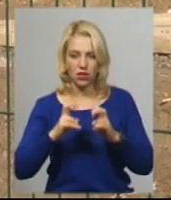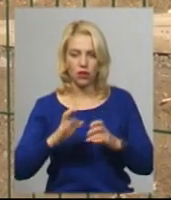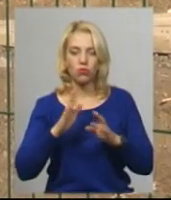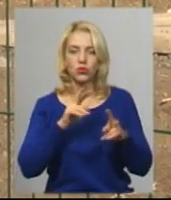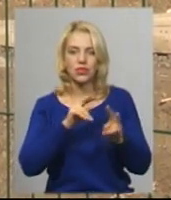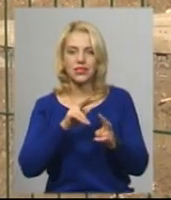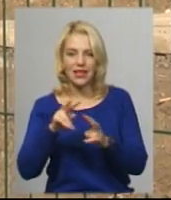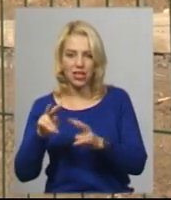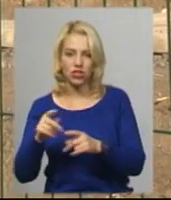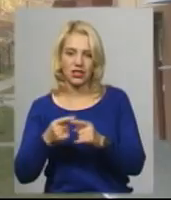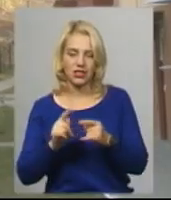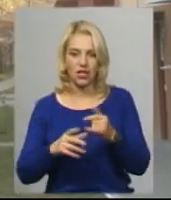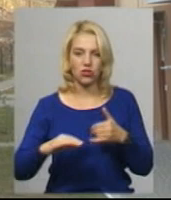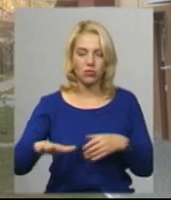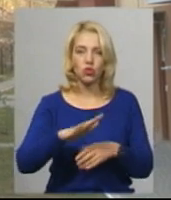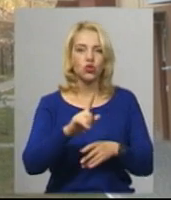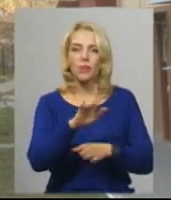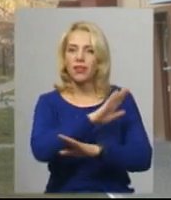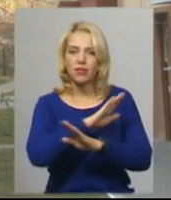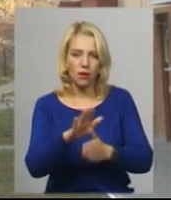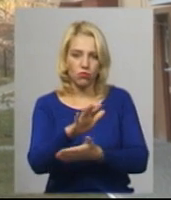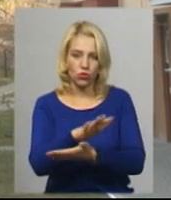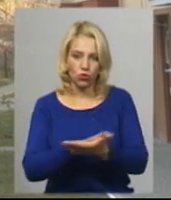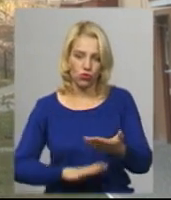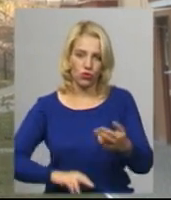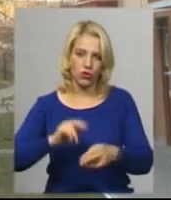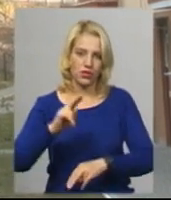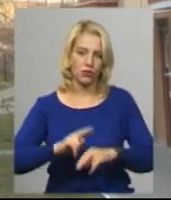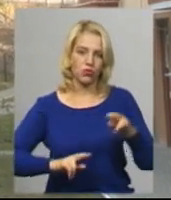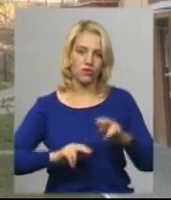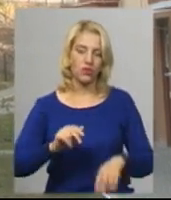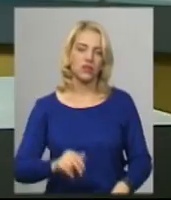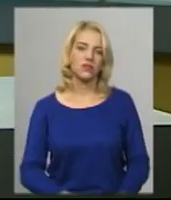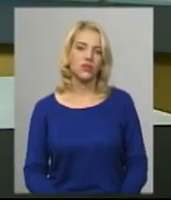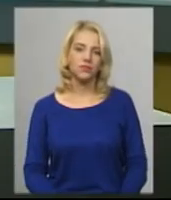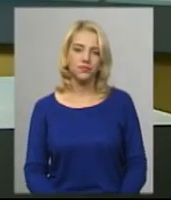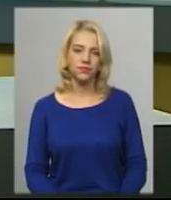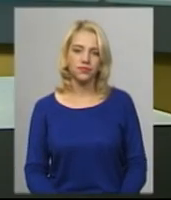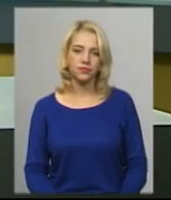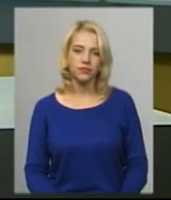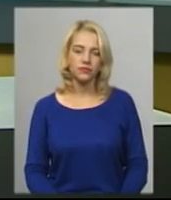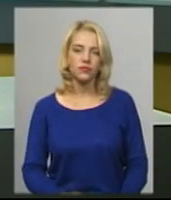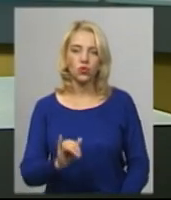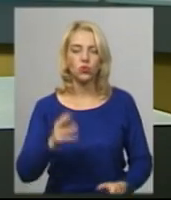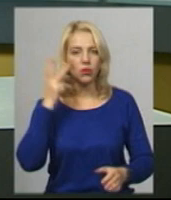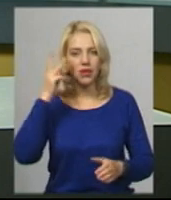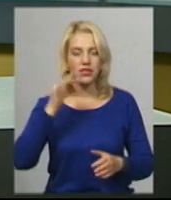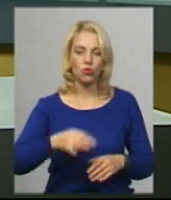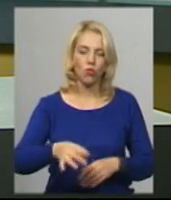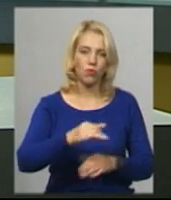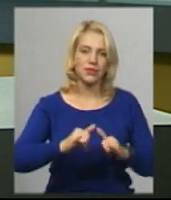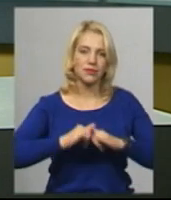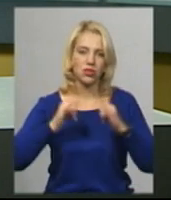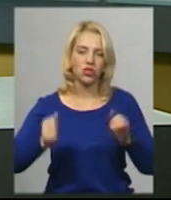будівництво. Анастасія Збродова, Іван Вовчан. Новини на Суспільному. Хмельницький. У Хмельницькому та області